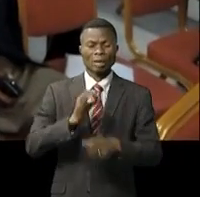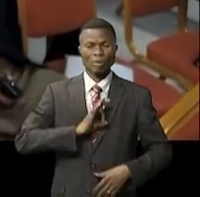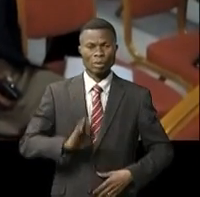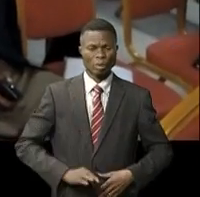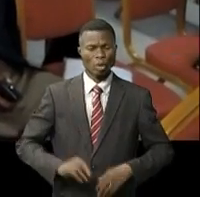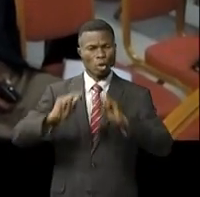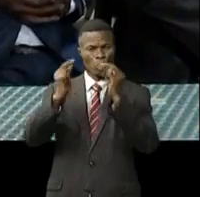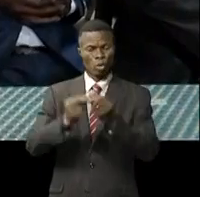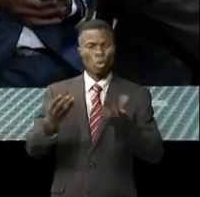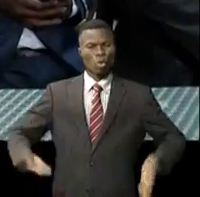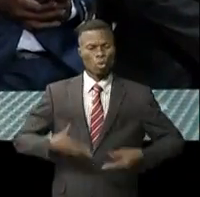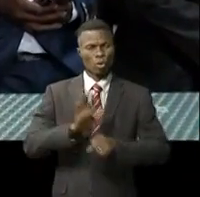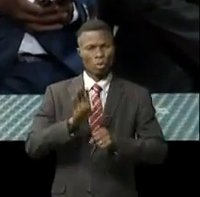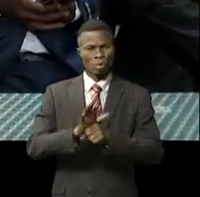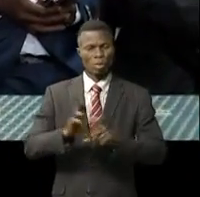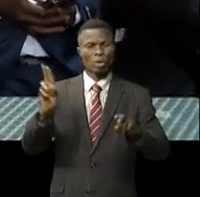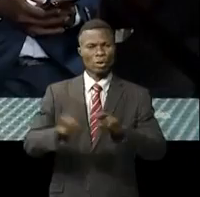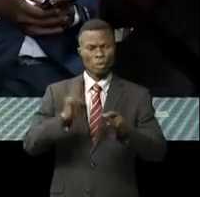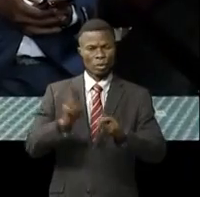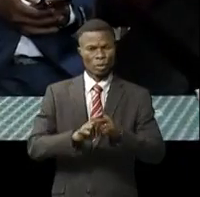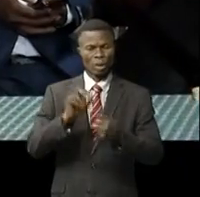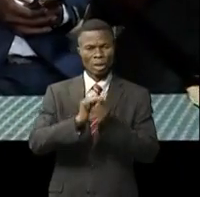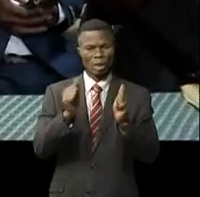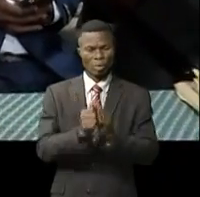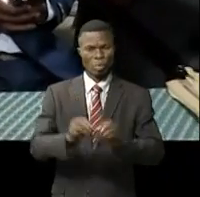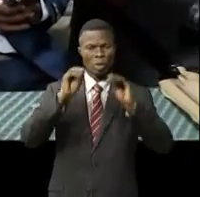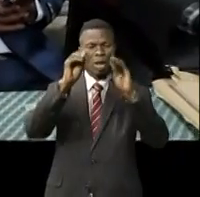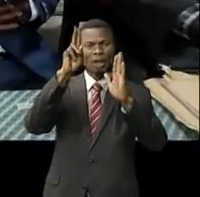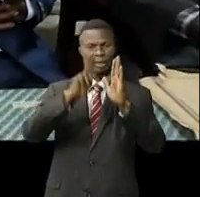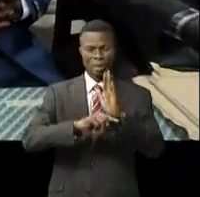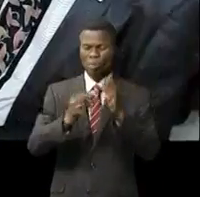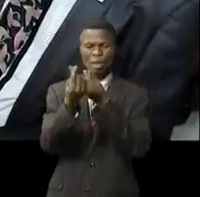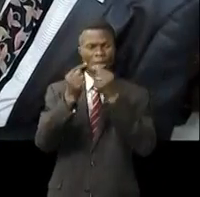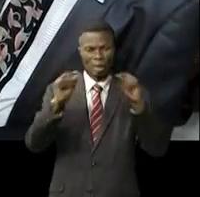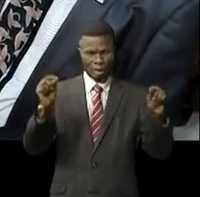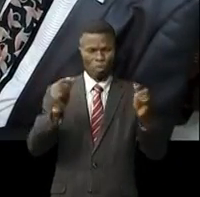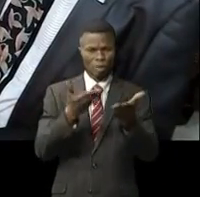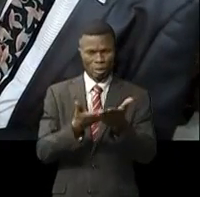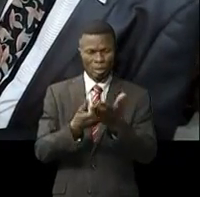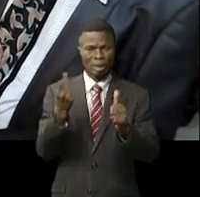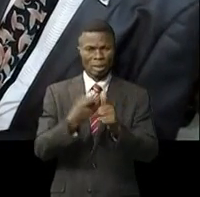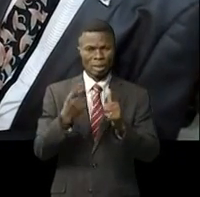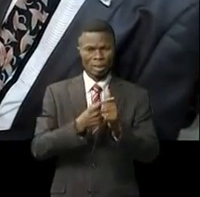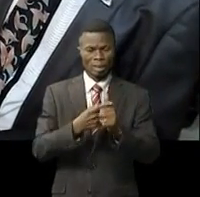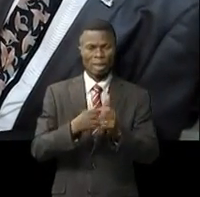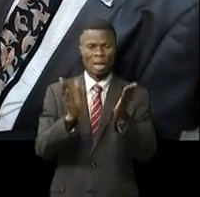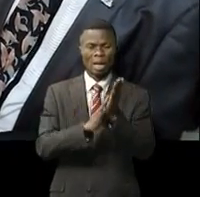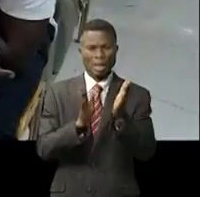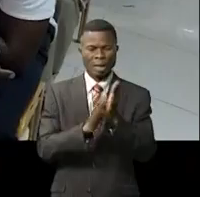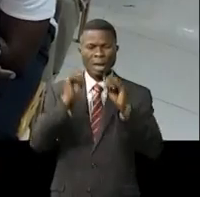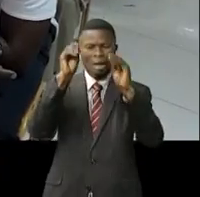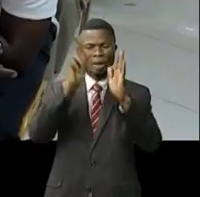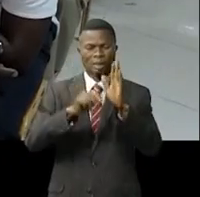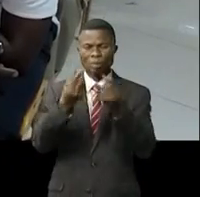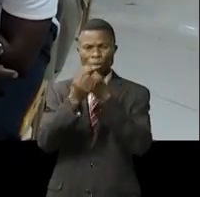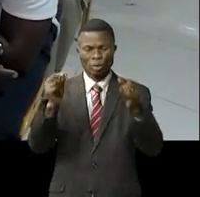collectifs saluent la fermeté dans l'application du programme d'action sur la transformation totale de la société congolaise notamment la gratuité de l'enseignement et